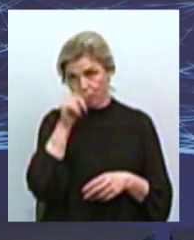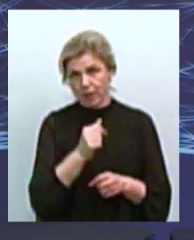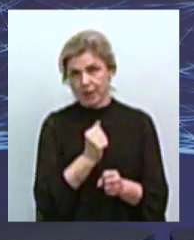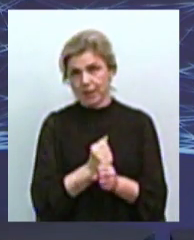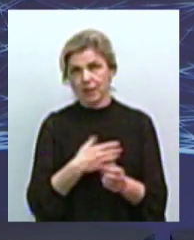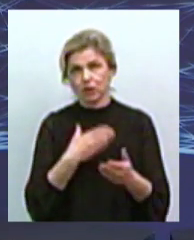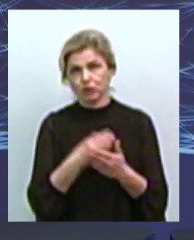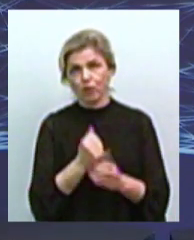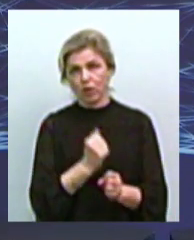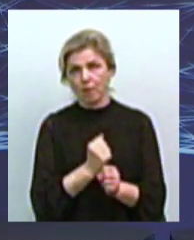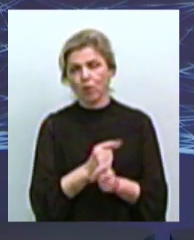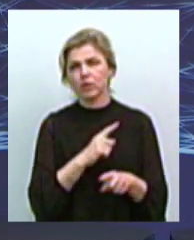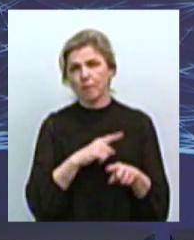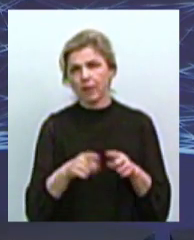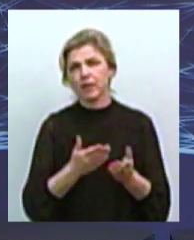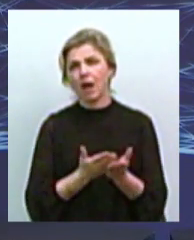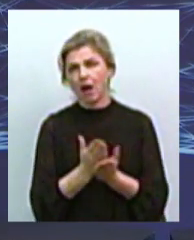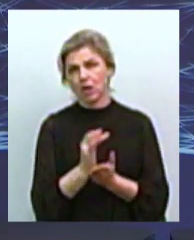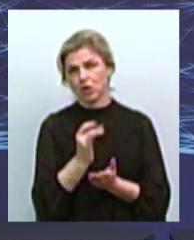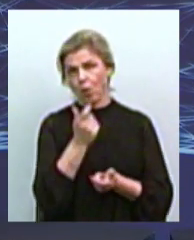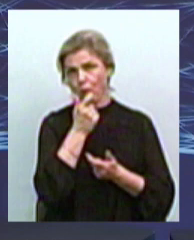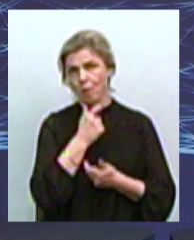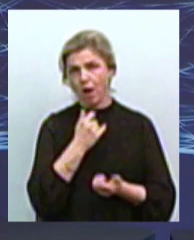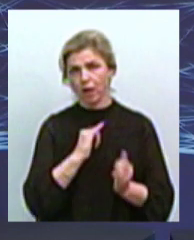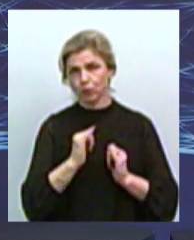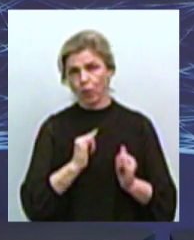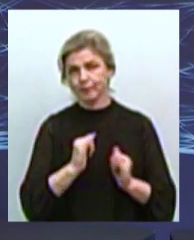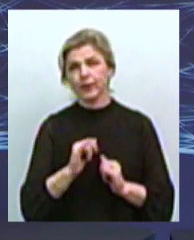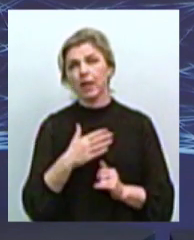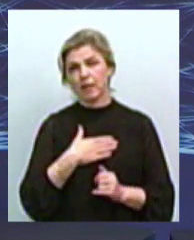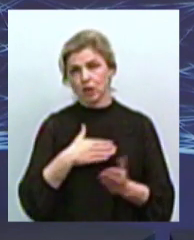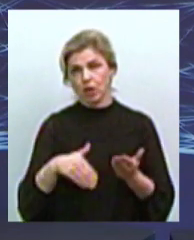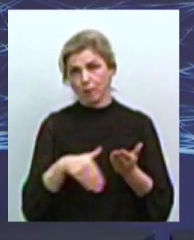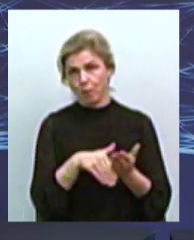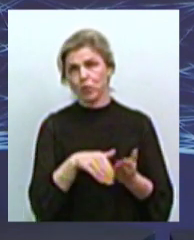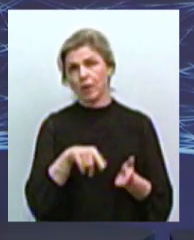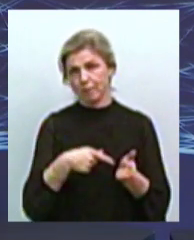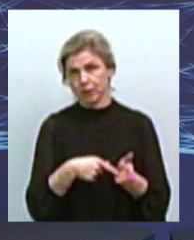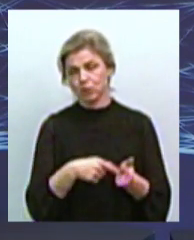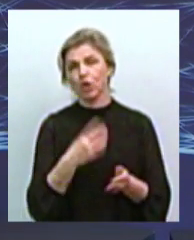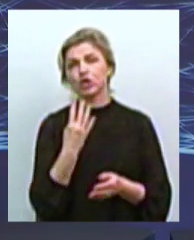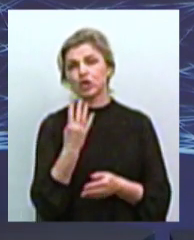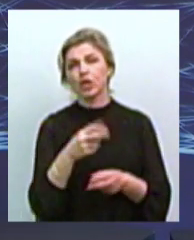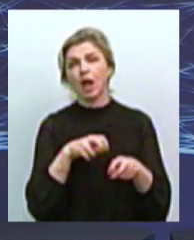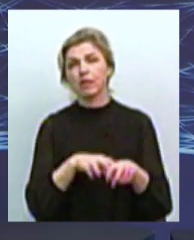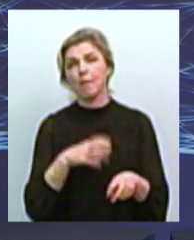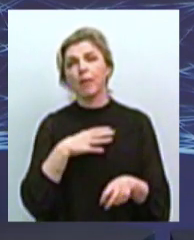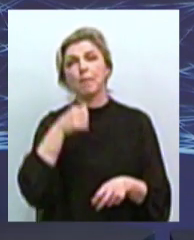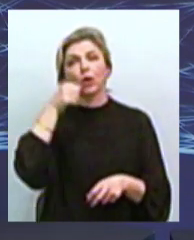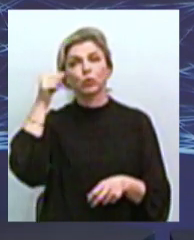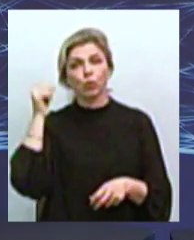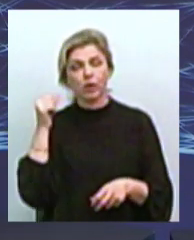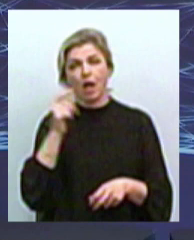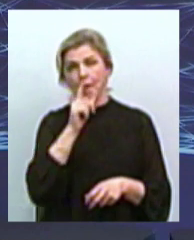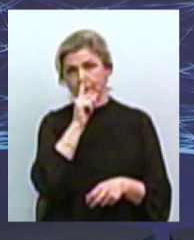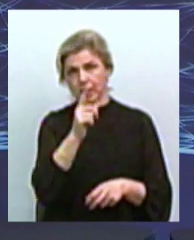які швидко, якісно та гуманно допоможуть нашому місту. Тому чотири лапи, вони вже у нас були минулого року, майже місяць